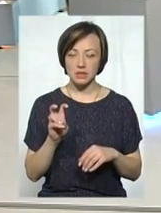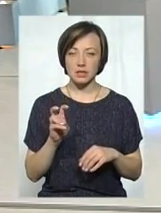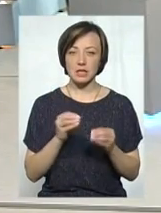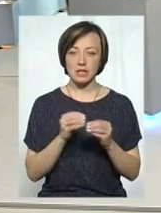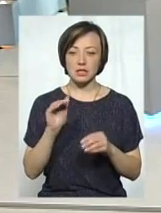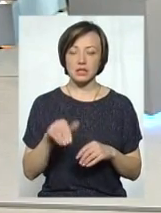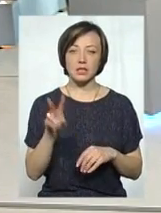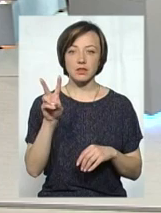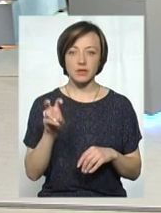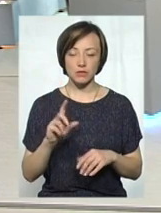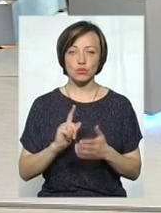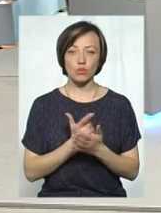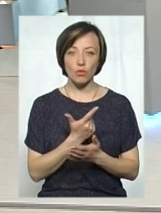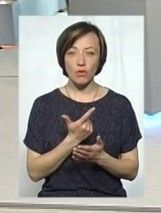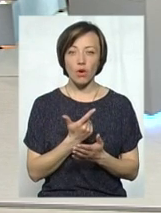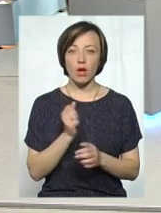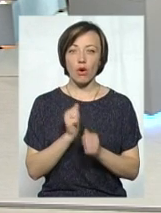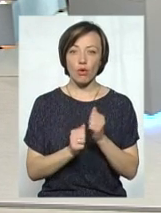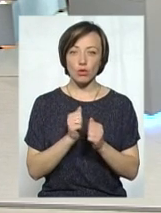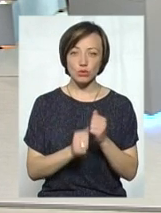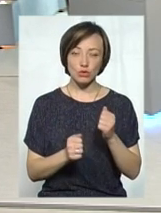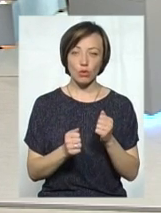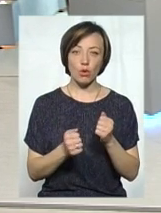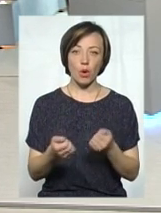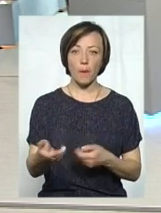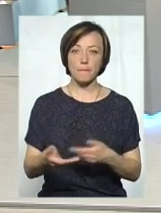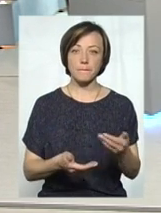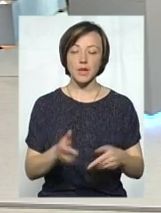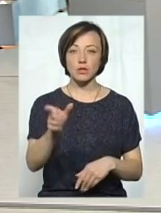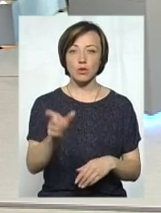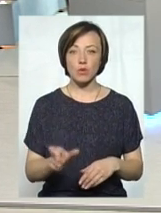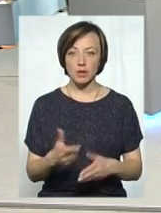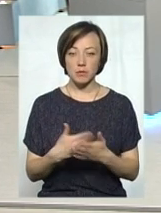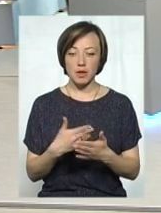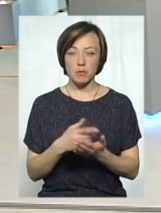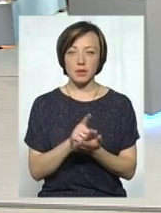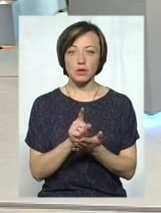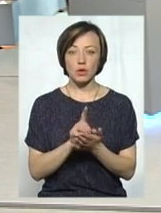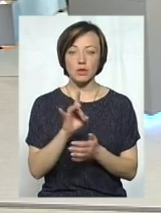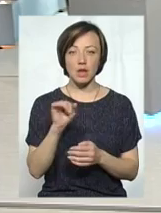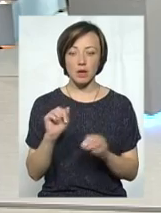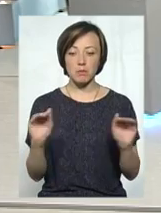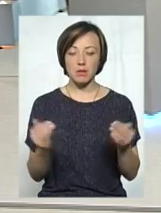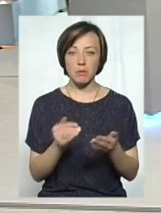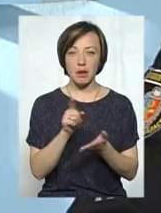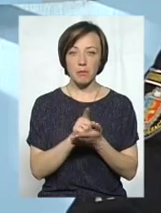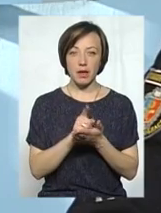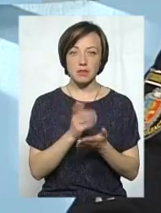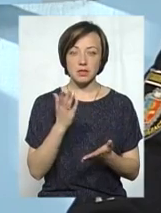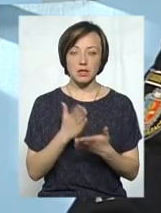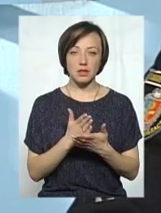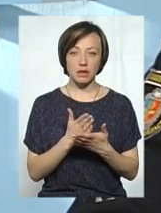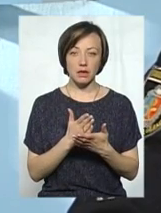таки, для кожного пішохода, якщо взяти пенсіонера і мінімальна пенсія складає